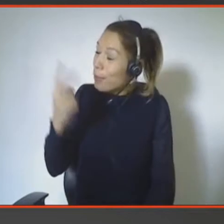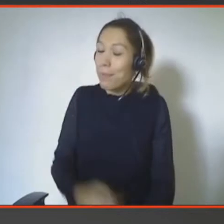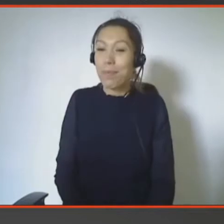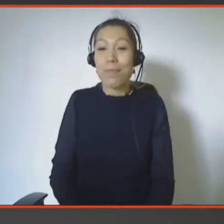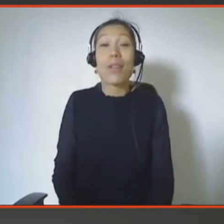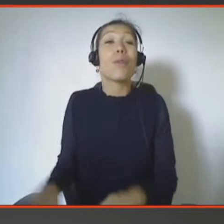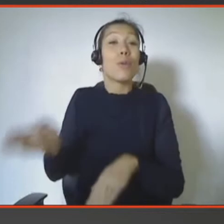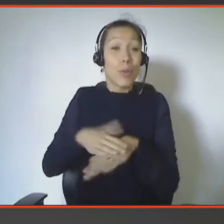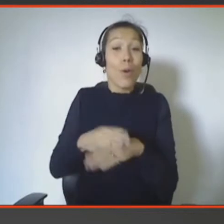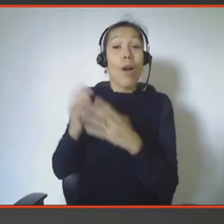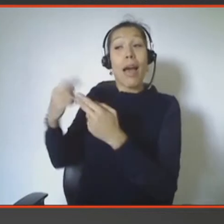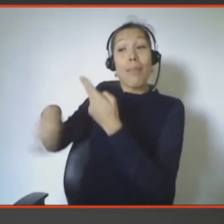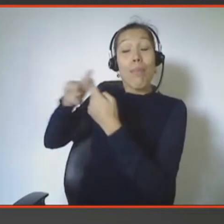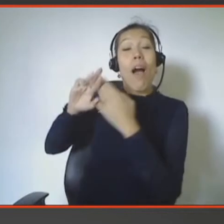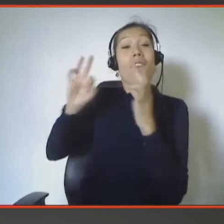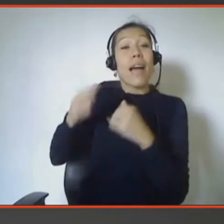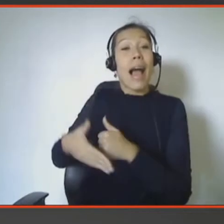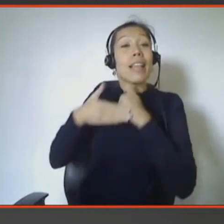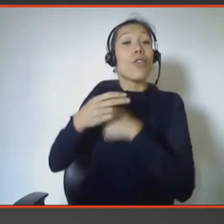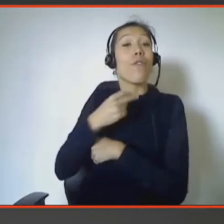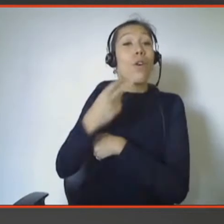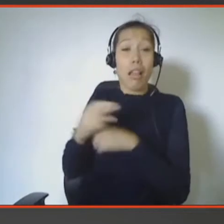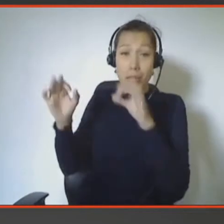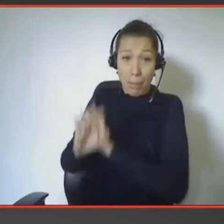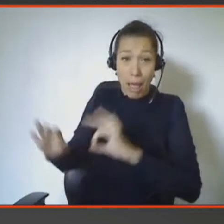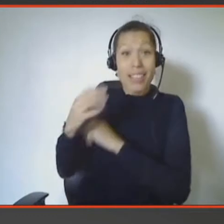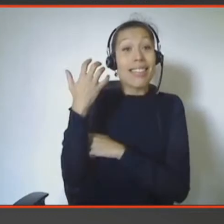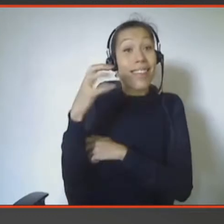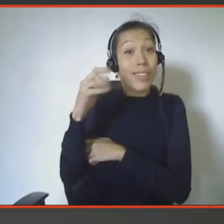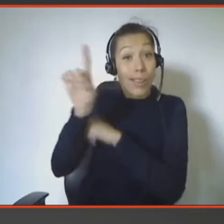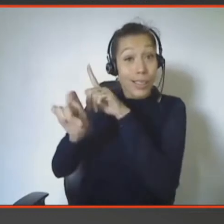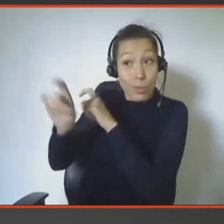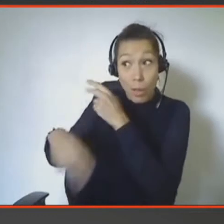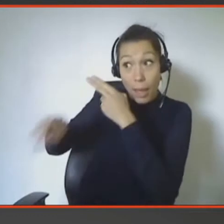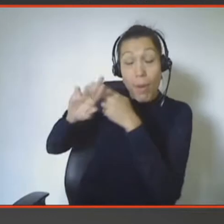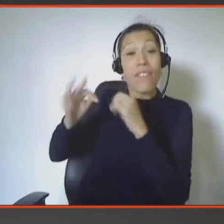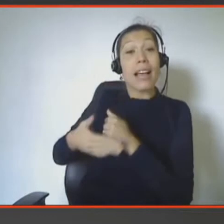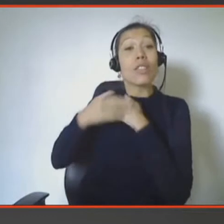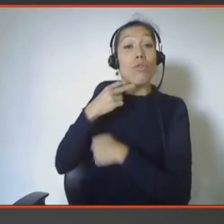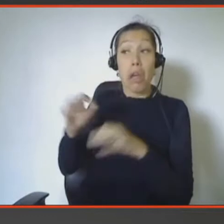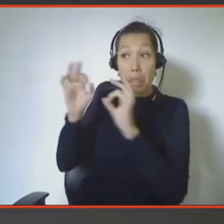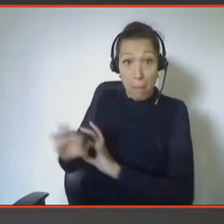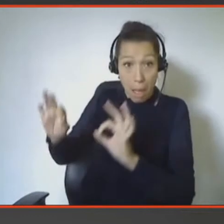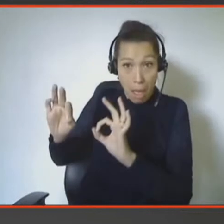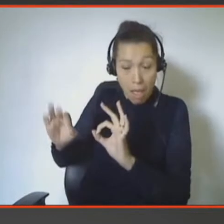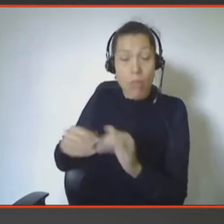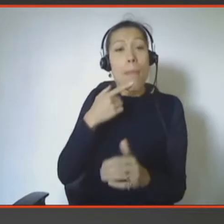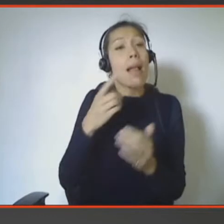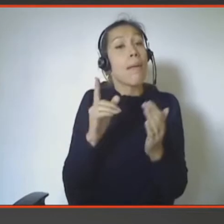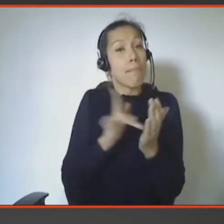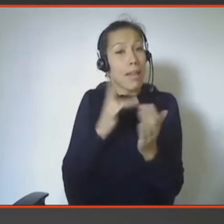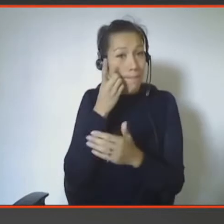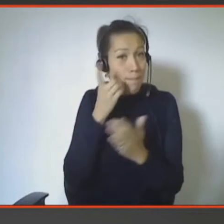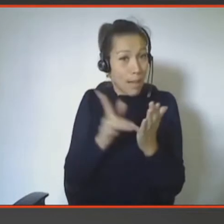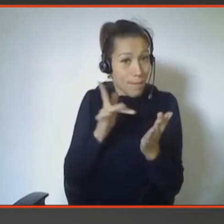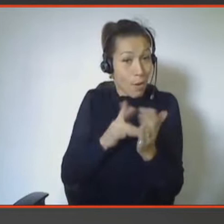mentionné les assistants vocaux, pas un seul sur 500. Au-delà du smartphone, ils ont mentionné beaucoup de technologies, non pas